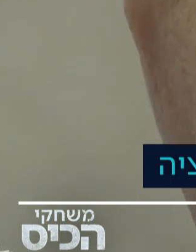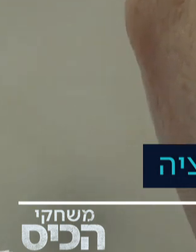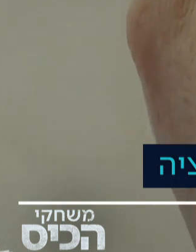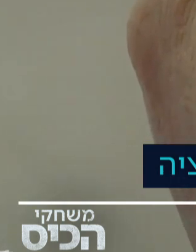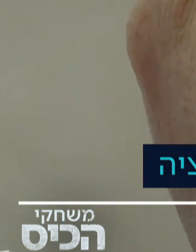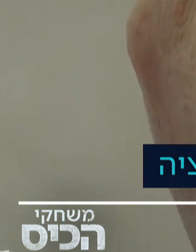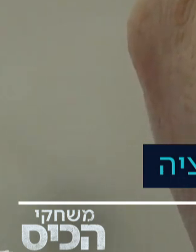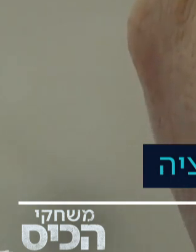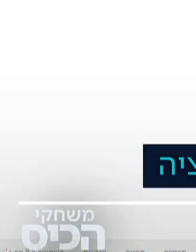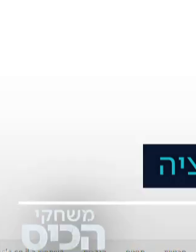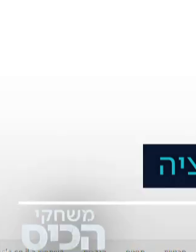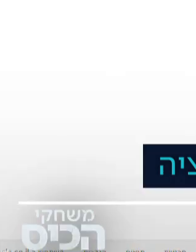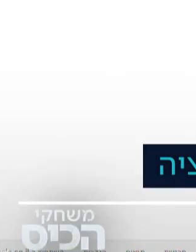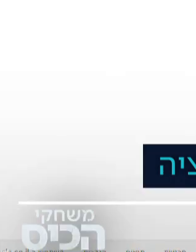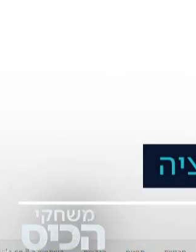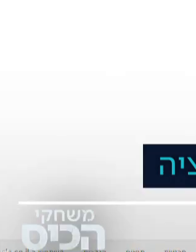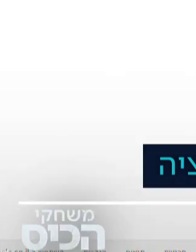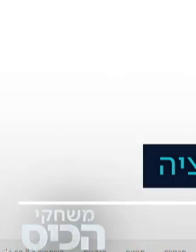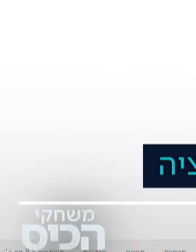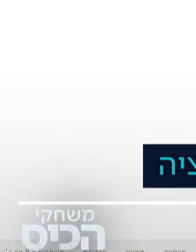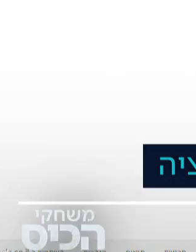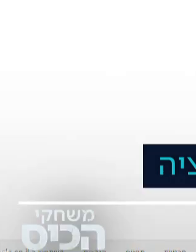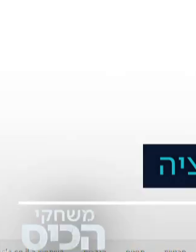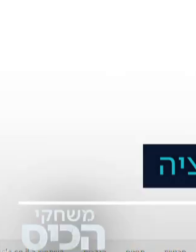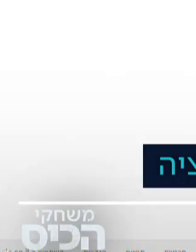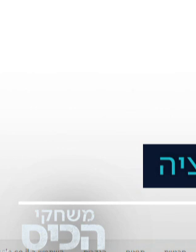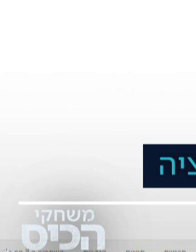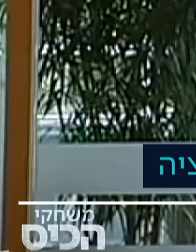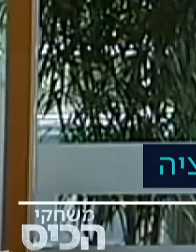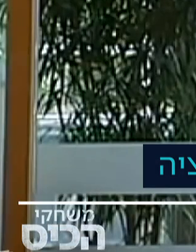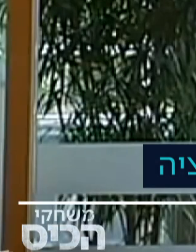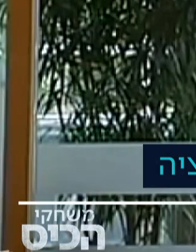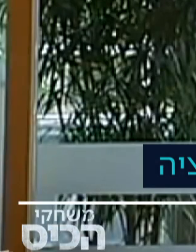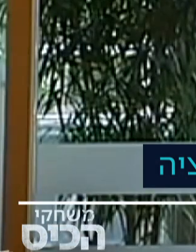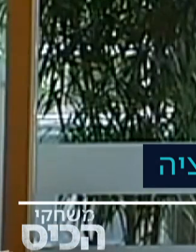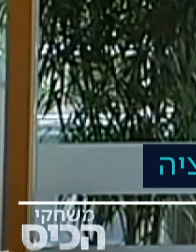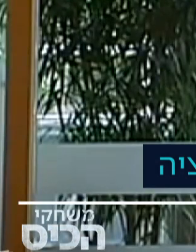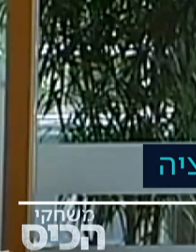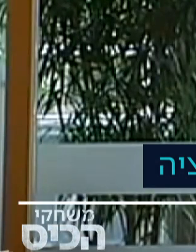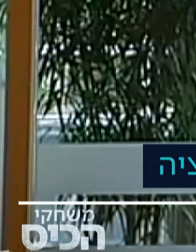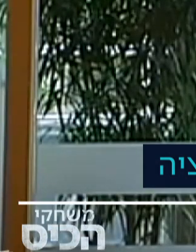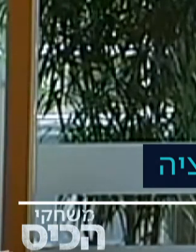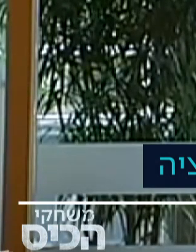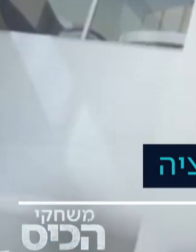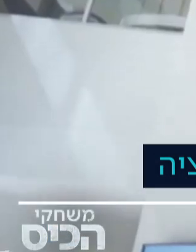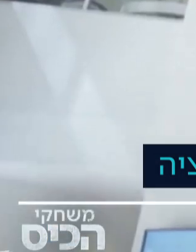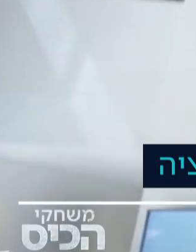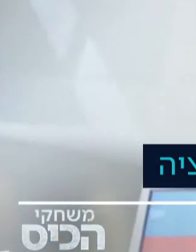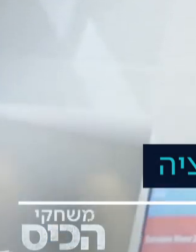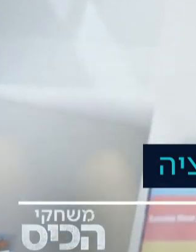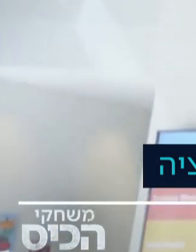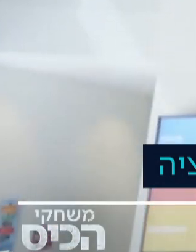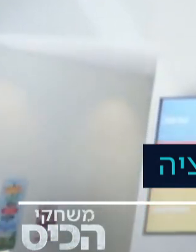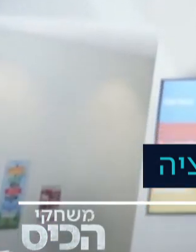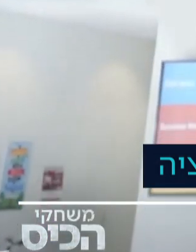וגם לעקוב אחרי ההוצאות החודשיות ובהמשך אפילו לנהל חשבון בנק מלא. גוגל פיי תרם פועלת בישראל, ואולם על פי הערכות, עשויה